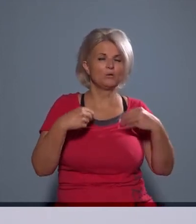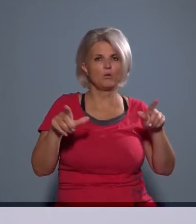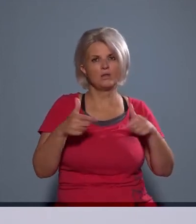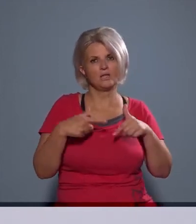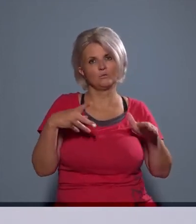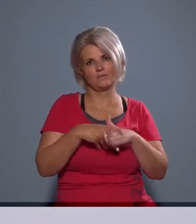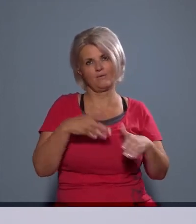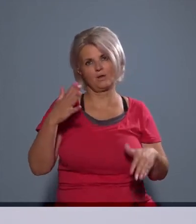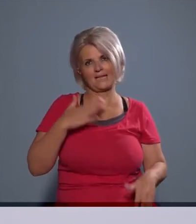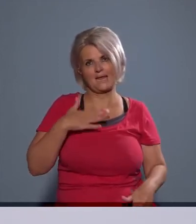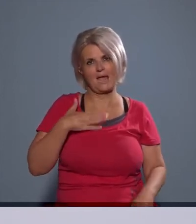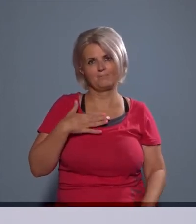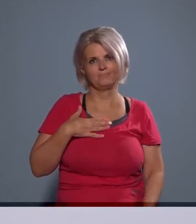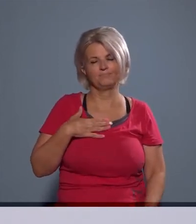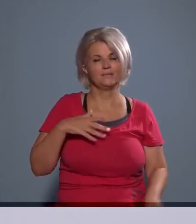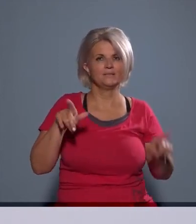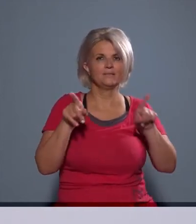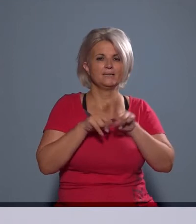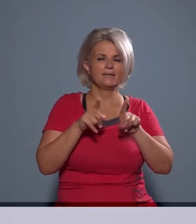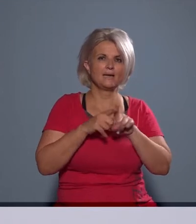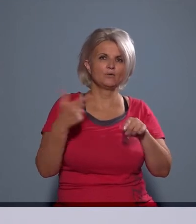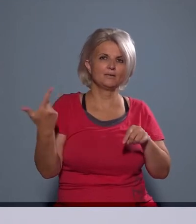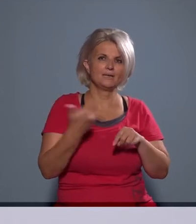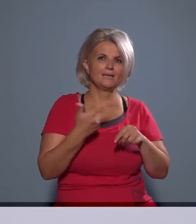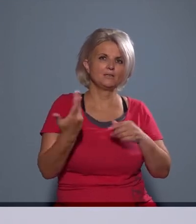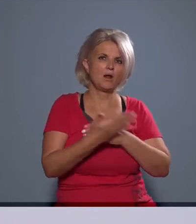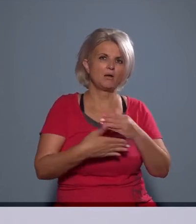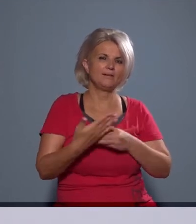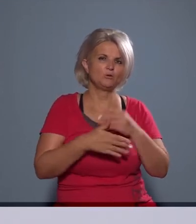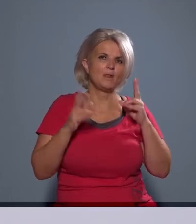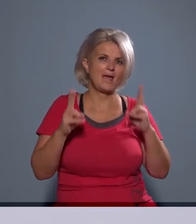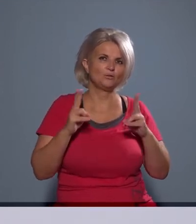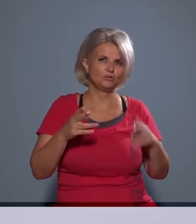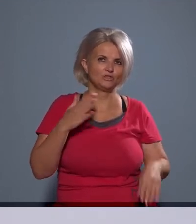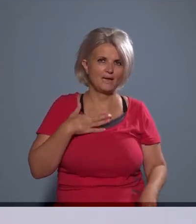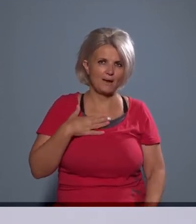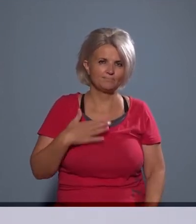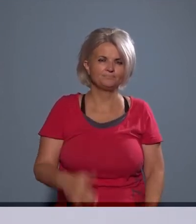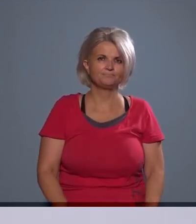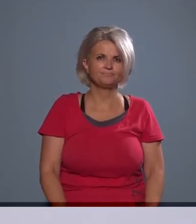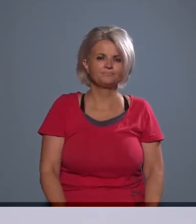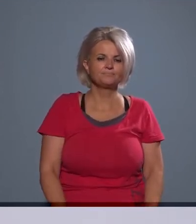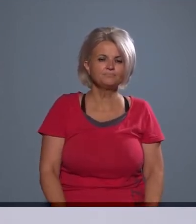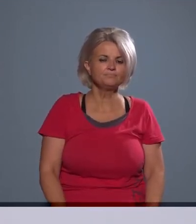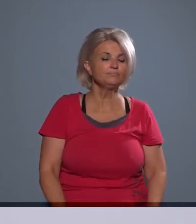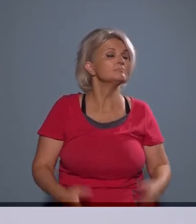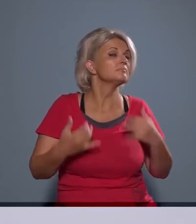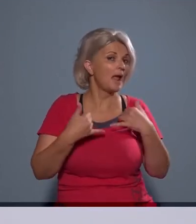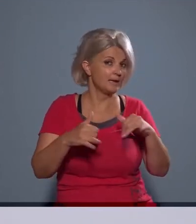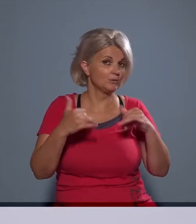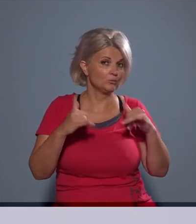engem. Ugye ilyenkor két alapvető lehetőségem van, amerre elindulhatok, mint